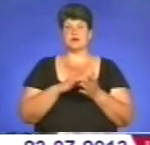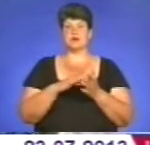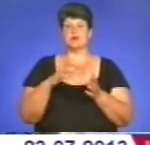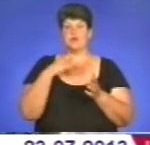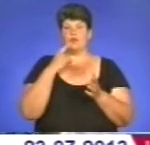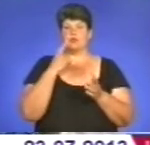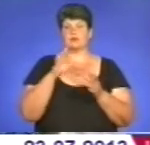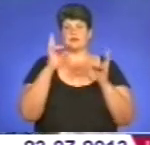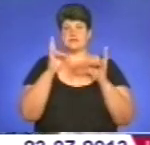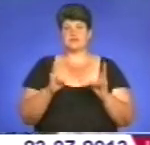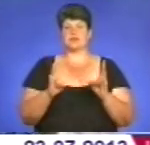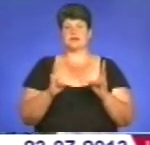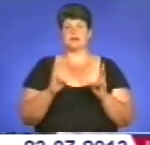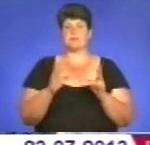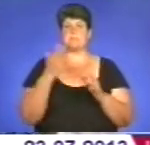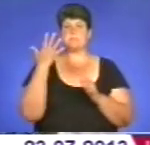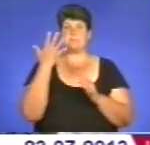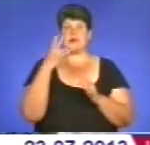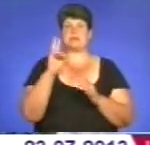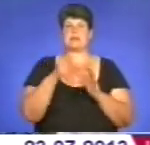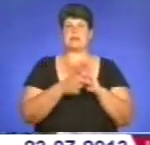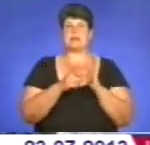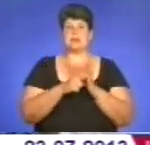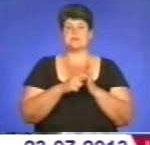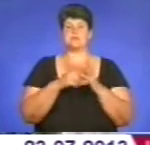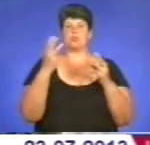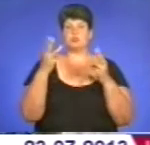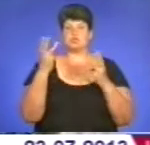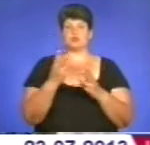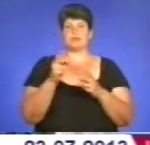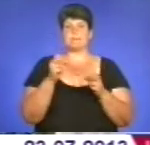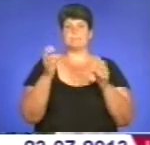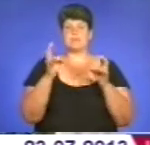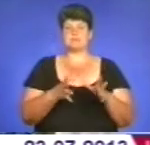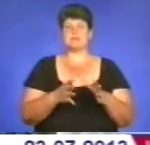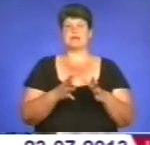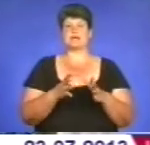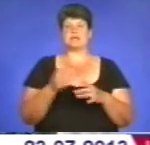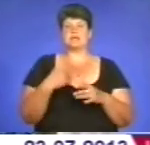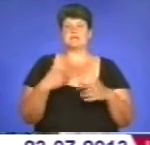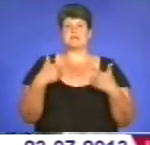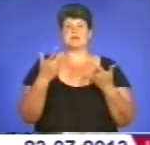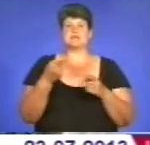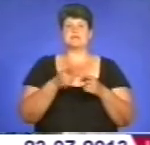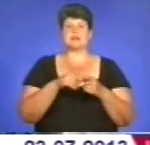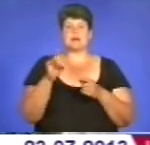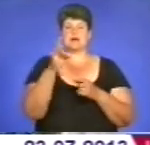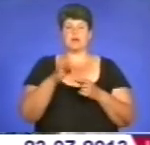надзвичайна пожежна безпека, це п'ятий клас пожежної безпеки в області, тоді ми звертаємось в цих районах до